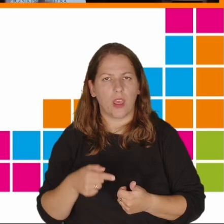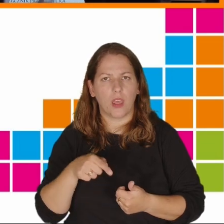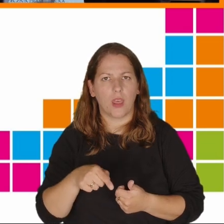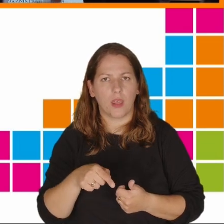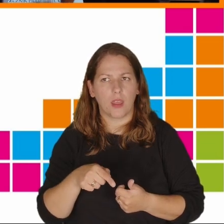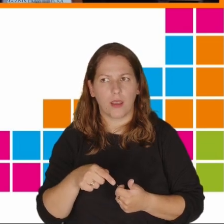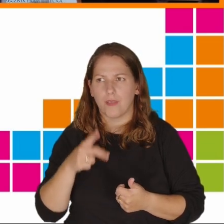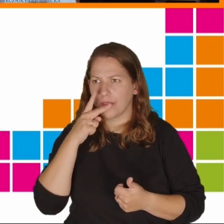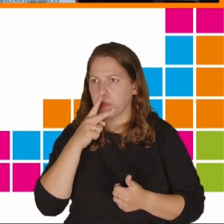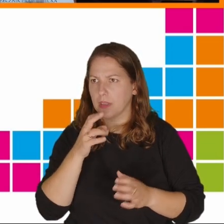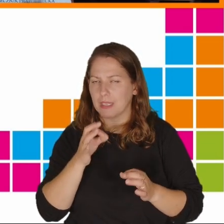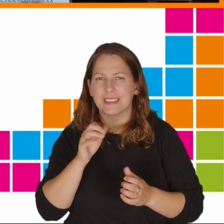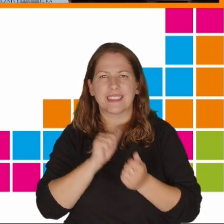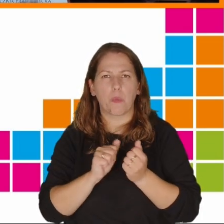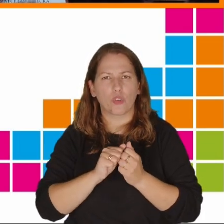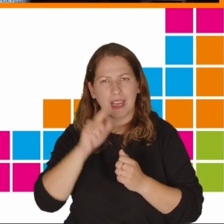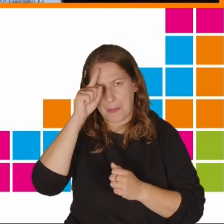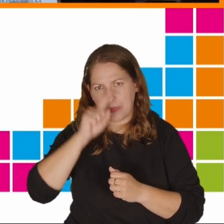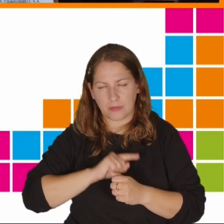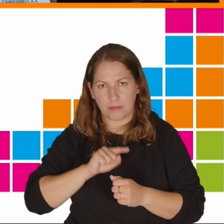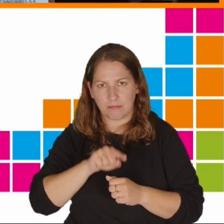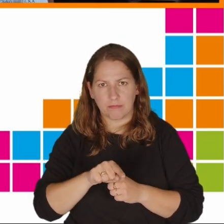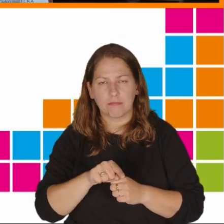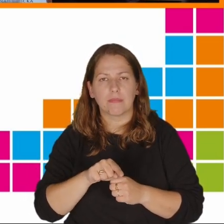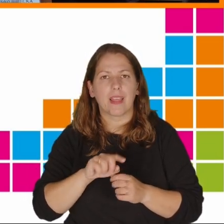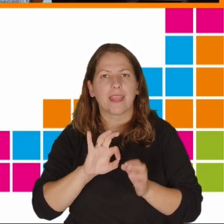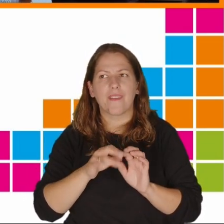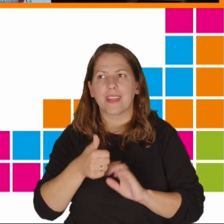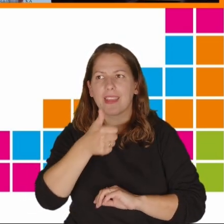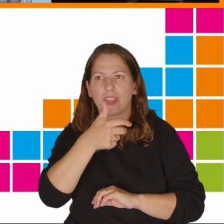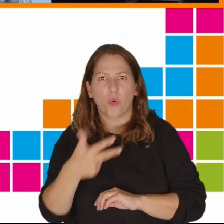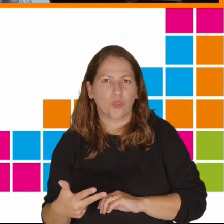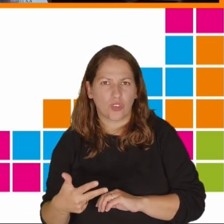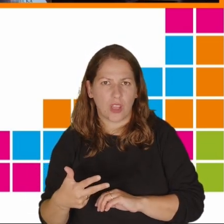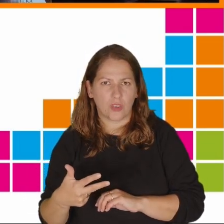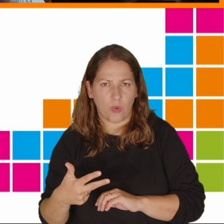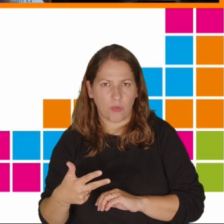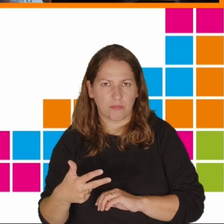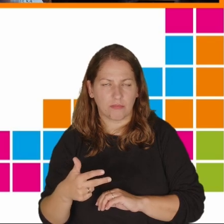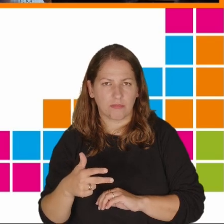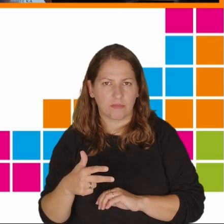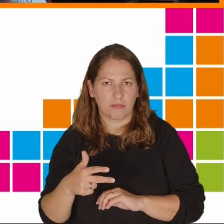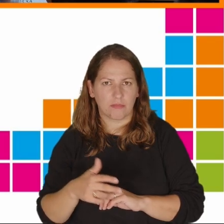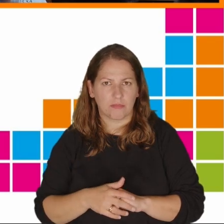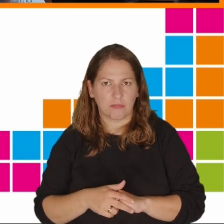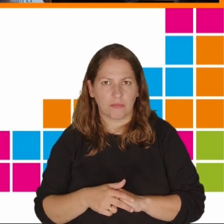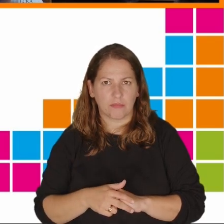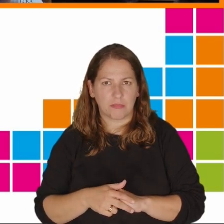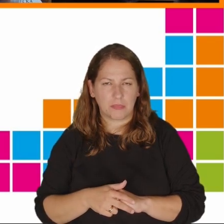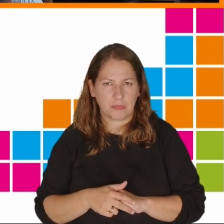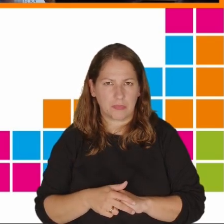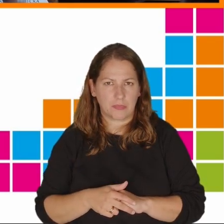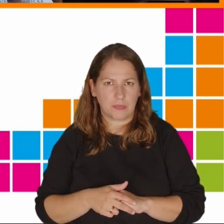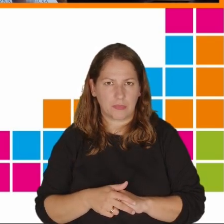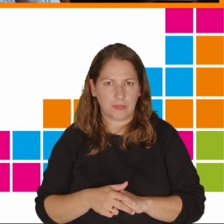Widzimy teraz, że zaburzenia psychiczne odpowiadają nawet za jedną trzecią globalnego ciężaru